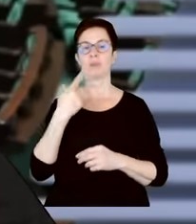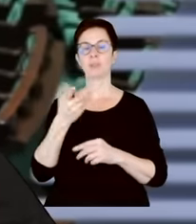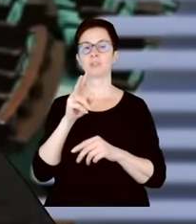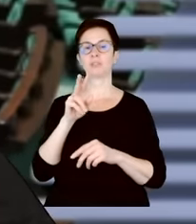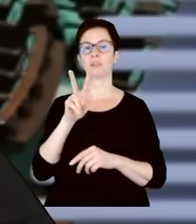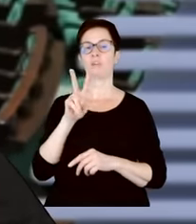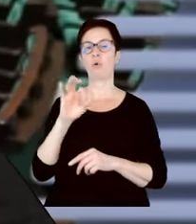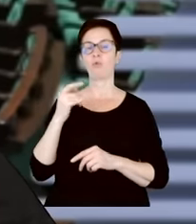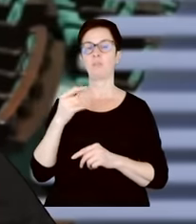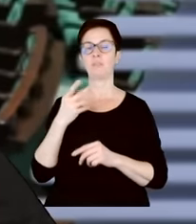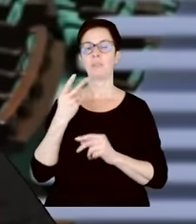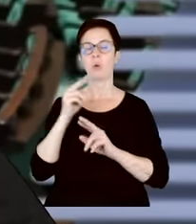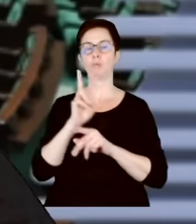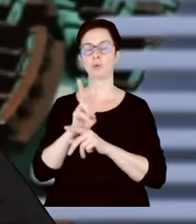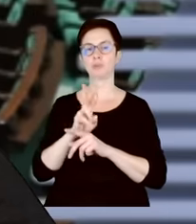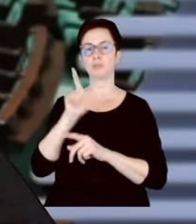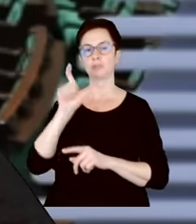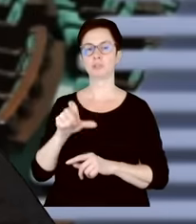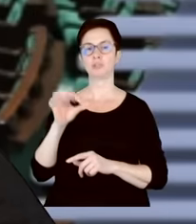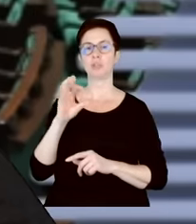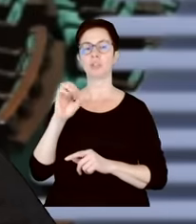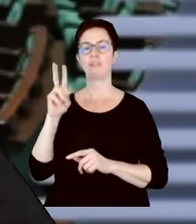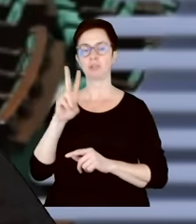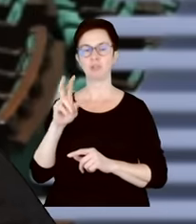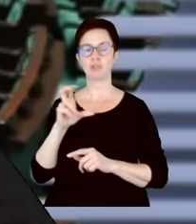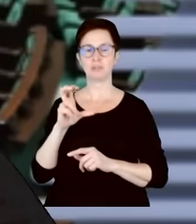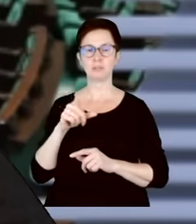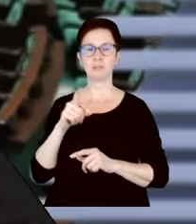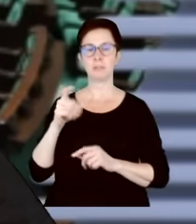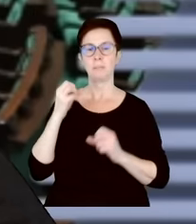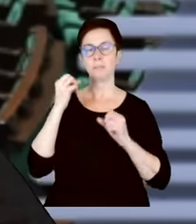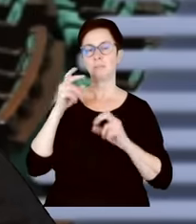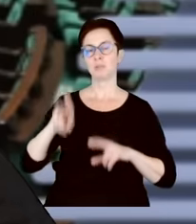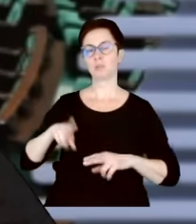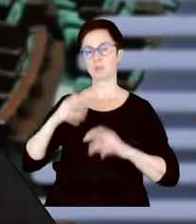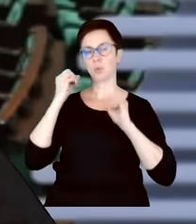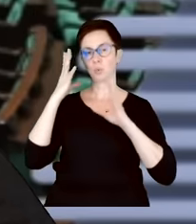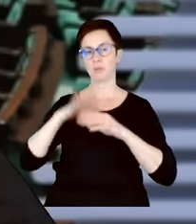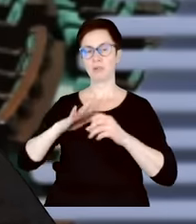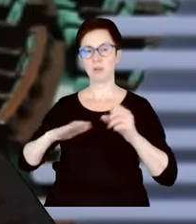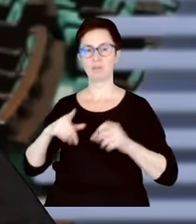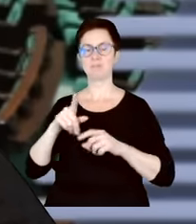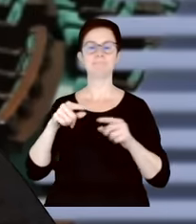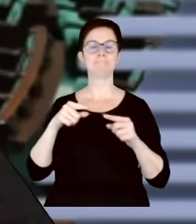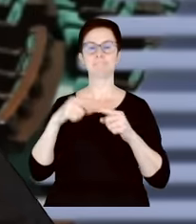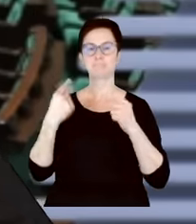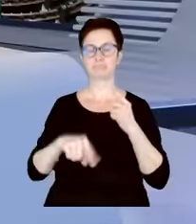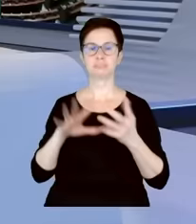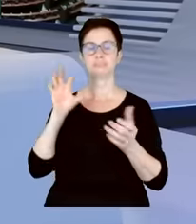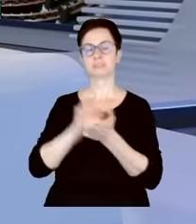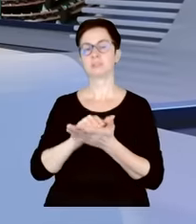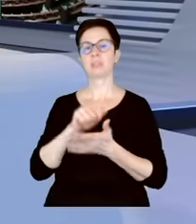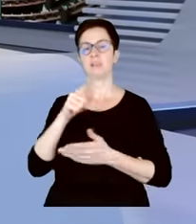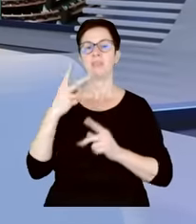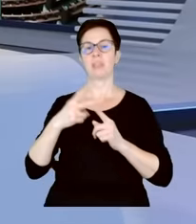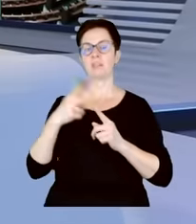Bartłomiejowi Sienkiewiczowi, minister kultury i dziedzictwa narodowego, który odpowiada za niezgodne z prawem przejęcie telewizji polskiej, wprowadzenie